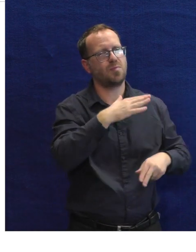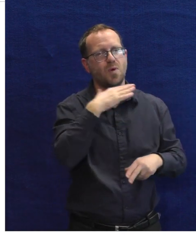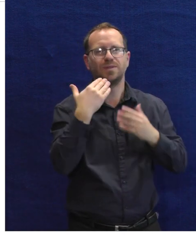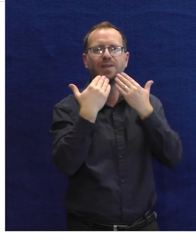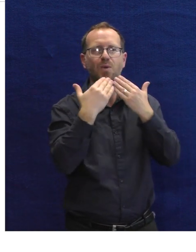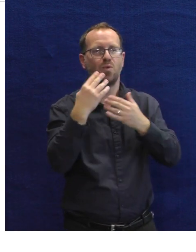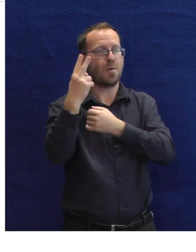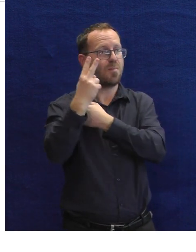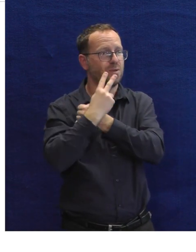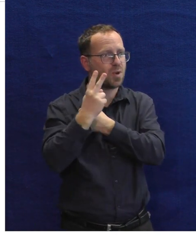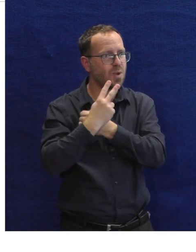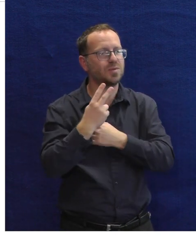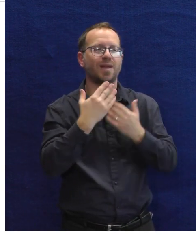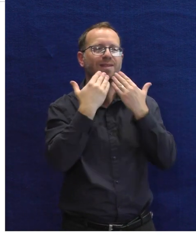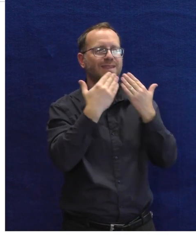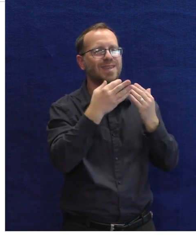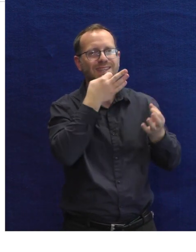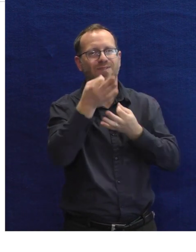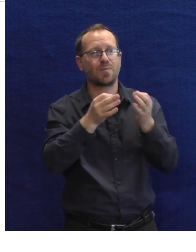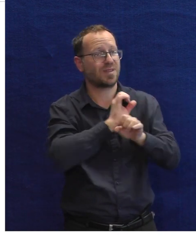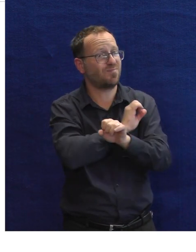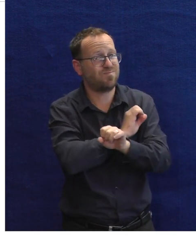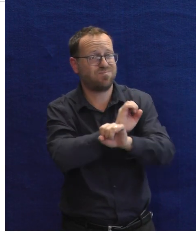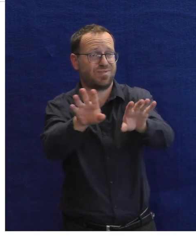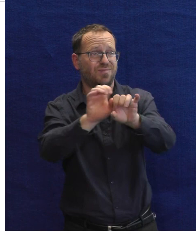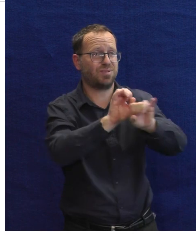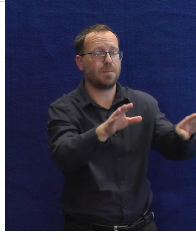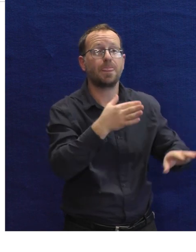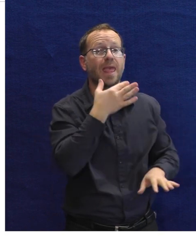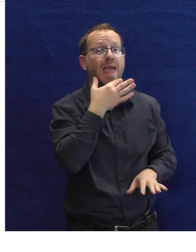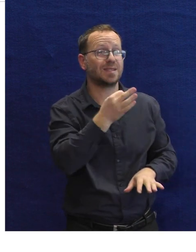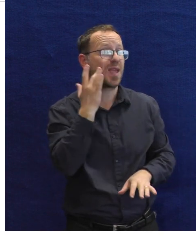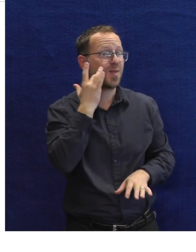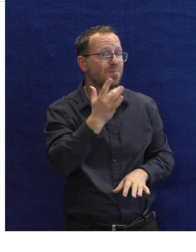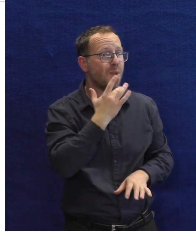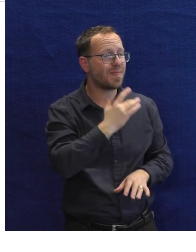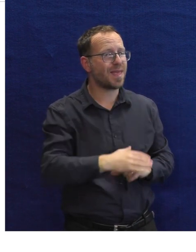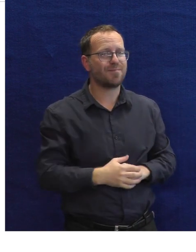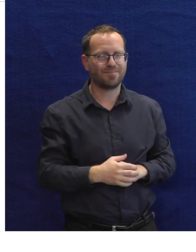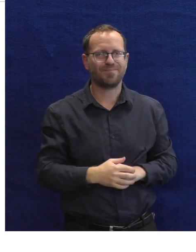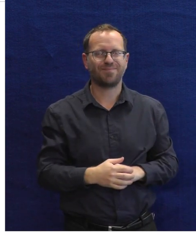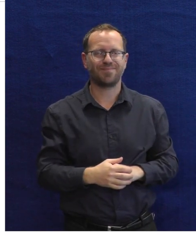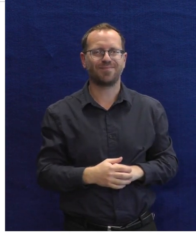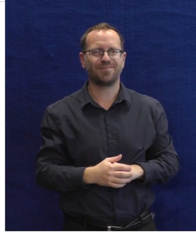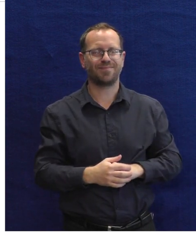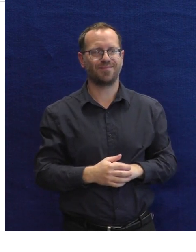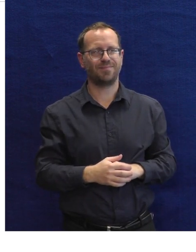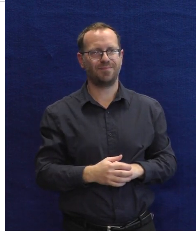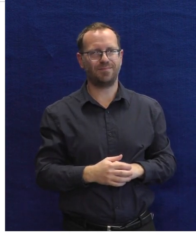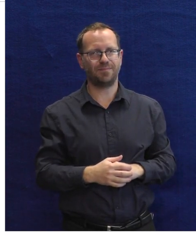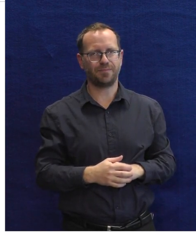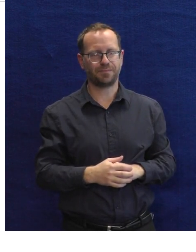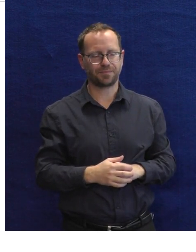kolovat dál. Takže my moc děkujeme za pozornost a děkuji i za to, že budete šířit tu informaci dál. Hezké odpoledne.